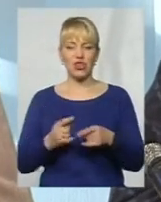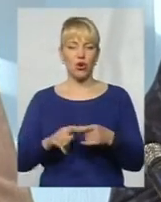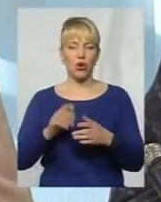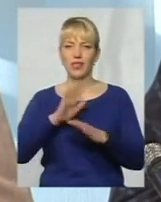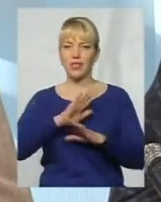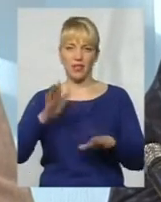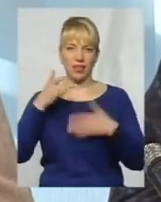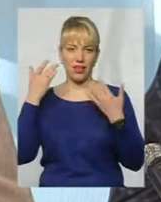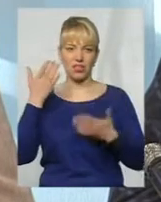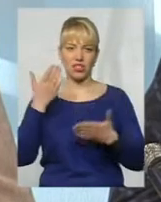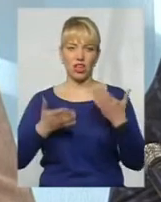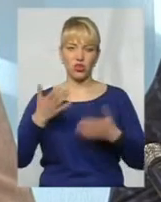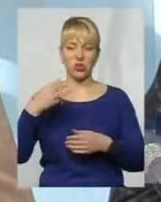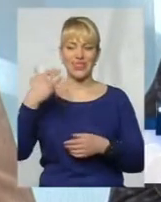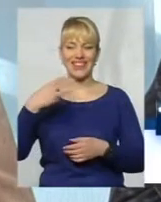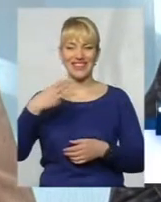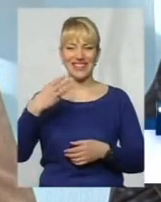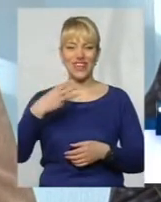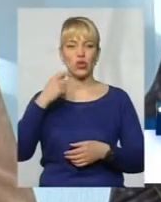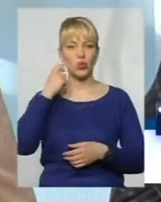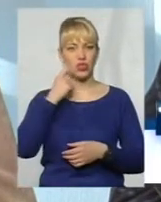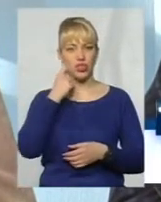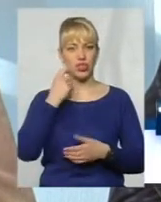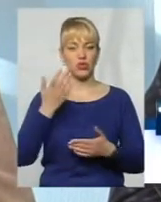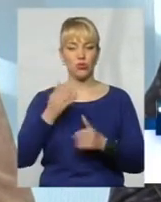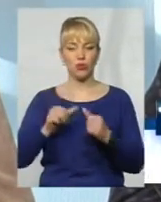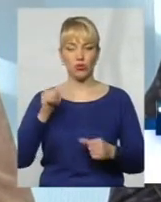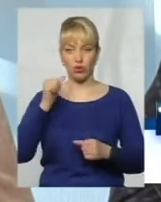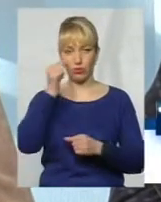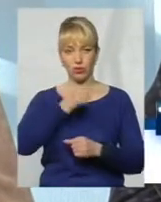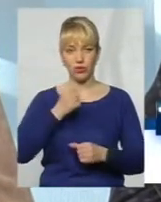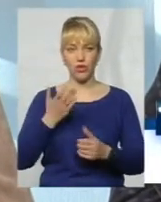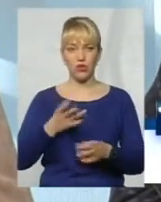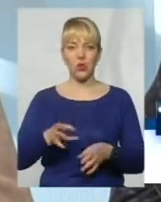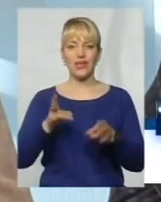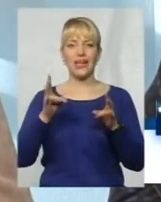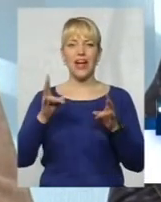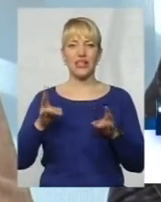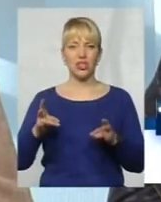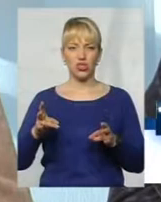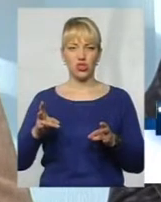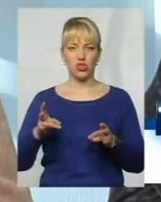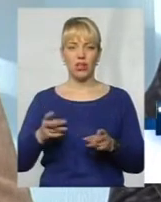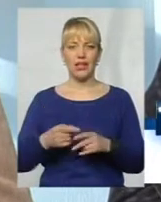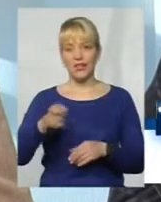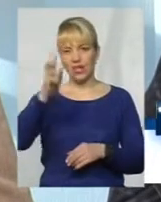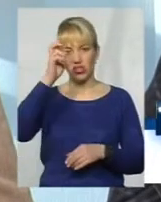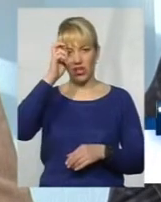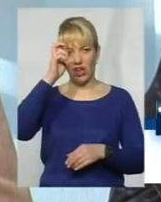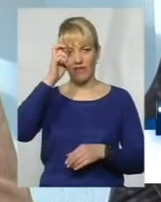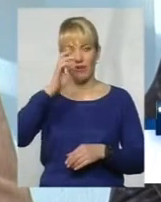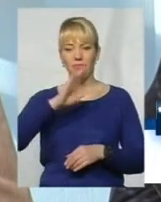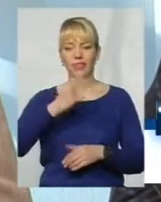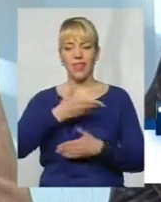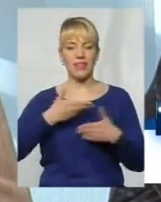річницю, в минулому році, яку ми трагічно, держава на